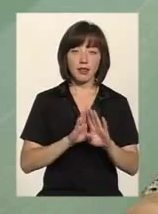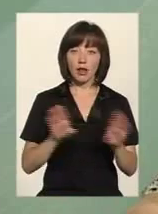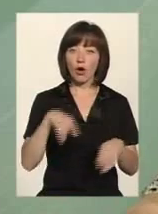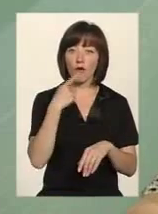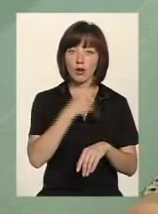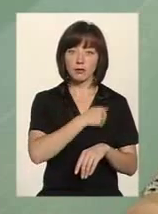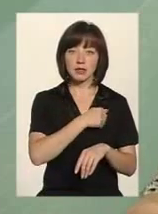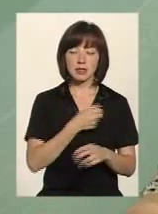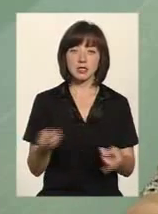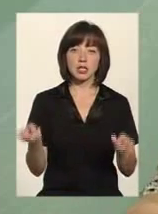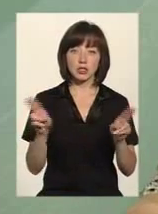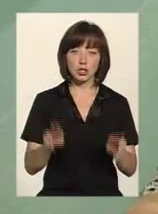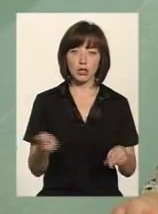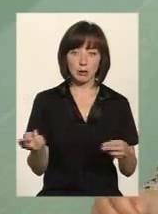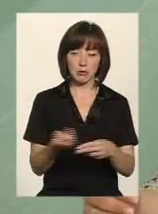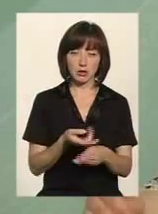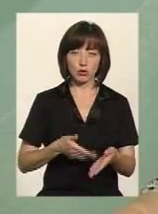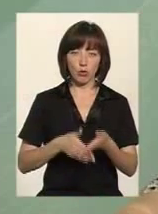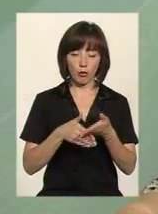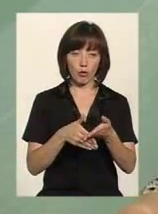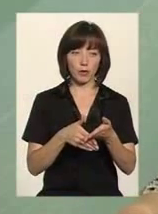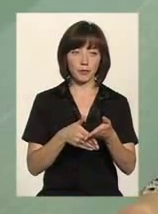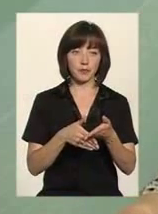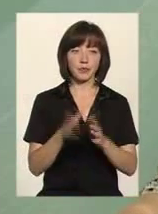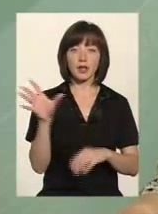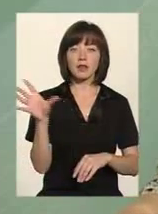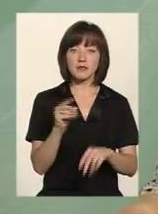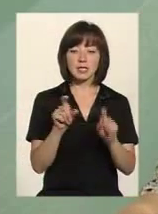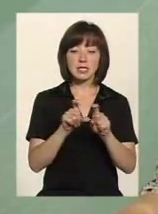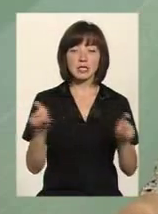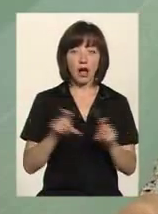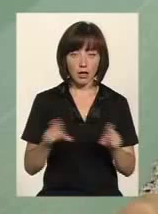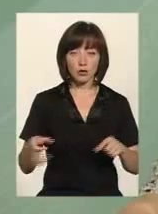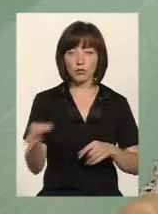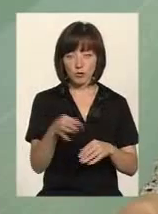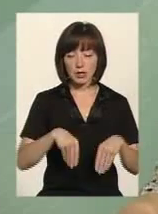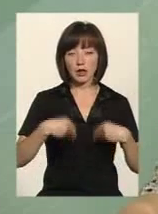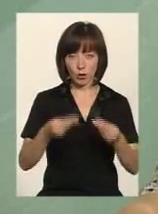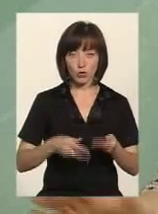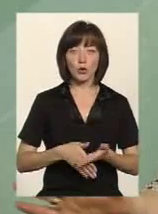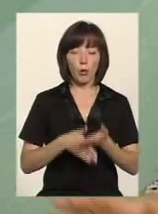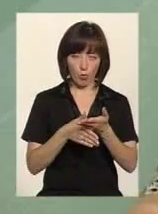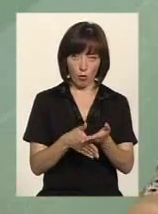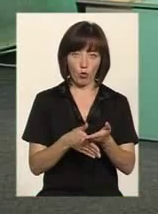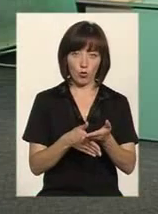бійці залишаються без допомоги. Всі заклади в області надають допомогу.